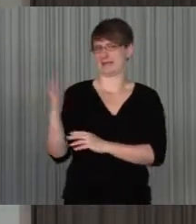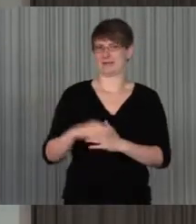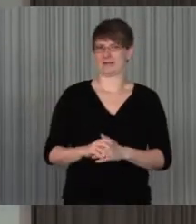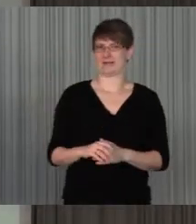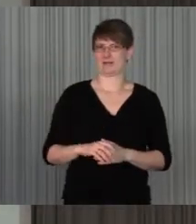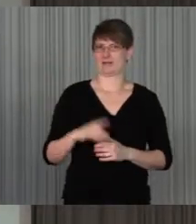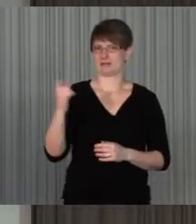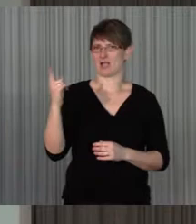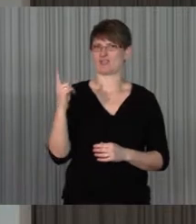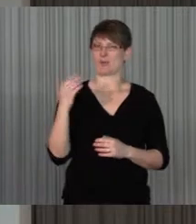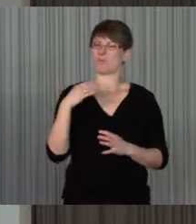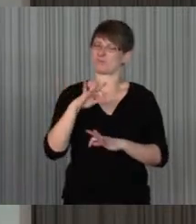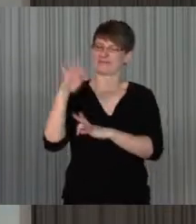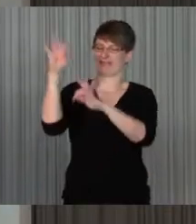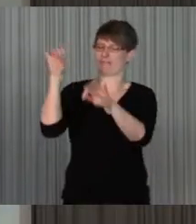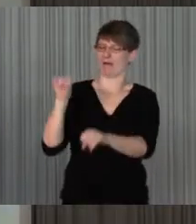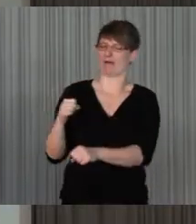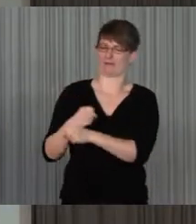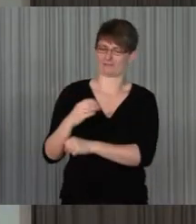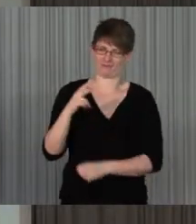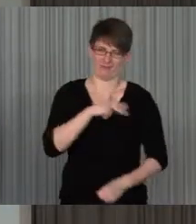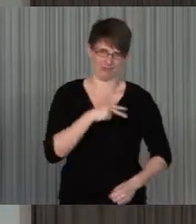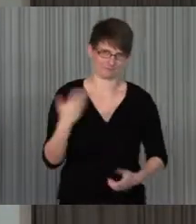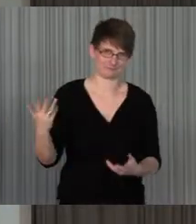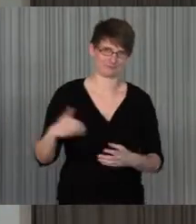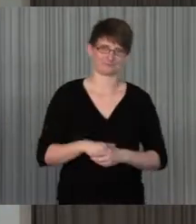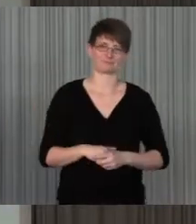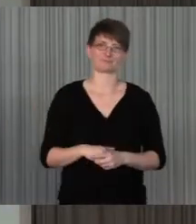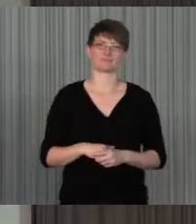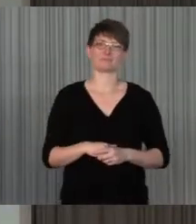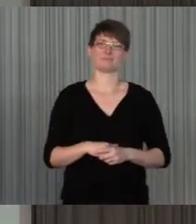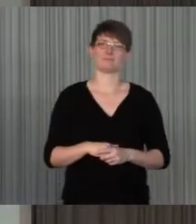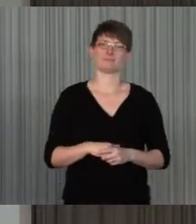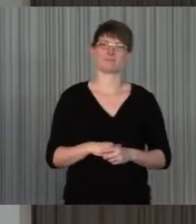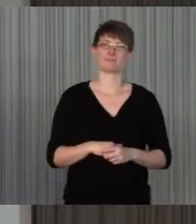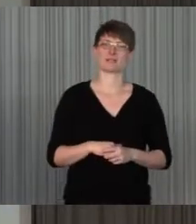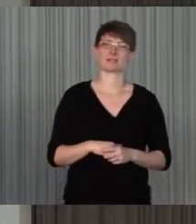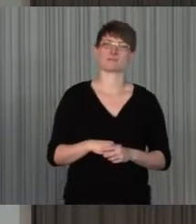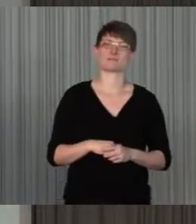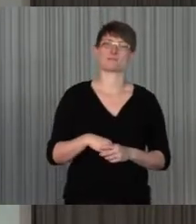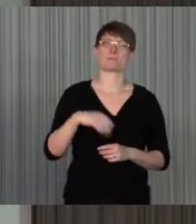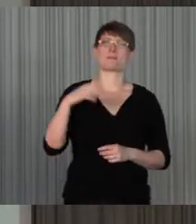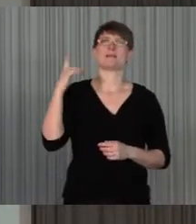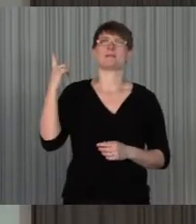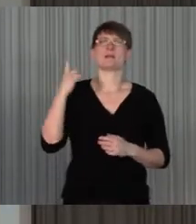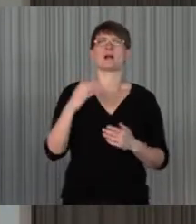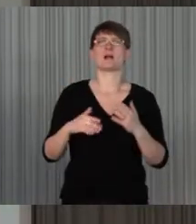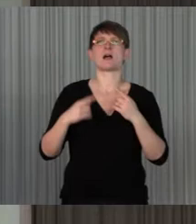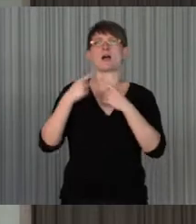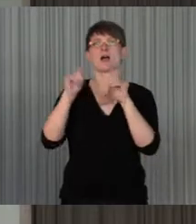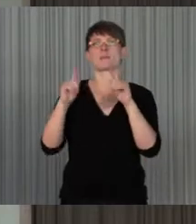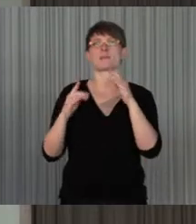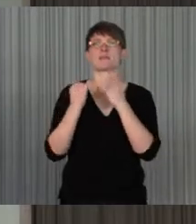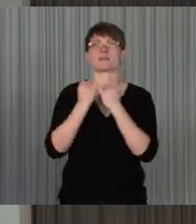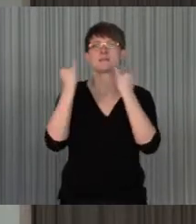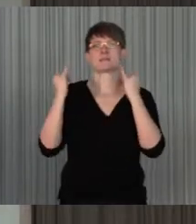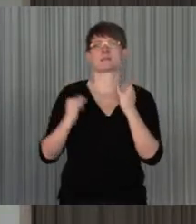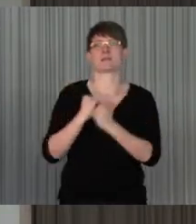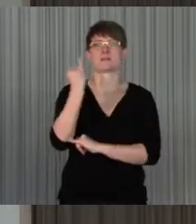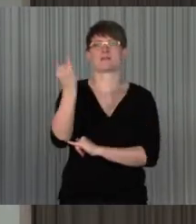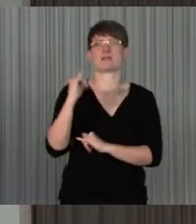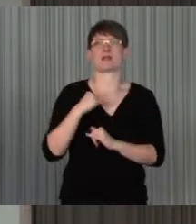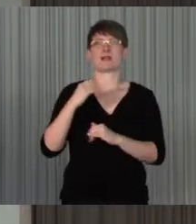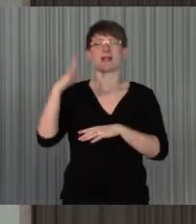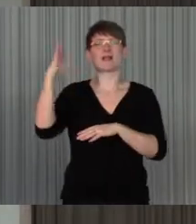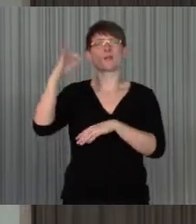da ist eben in der Tat noch Luft herum. Knopfel ist auch eine Initiative, aber die ist im Rahmen einer Dissertation